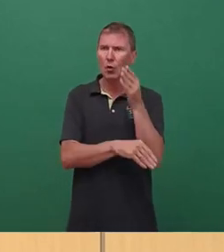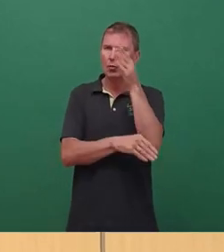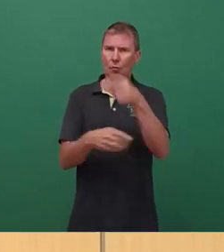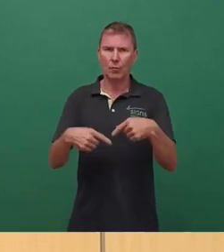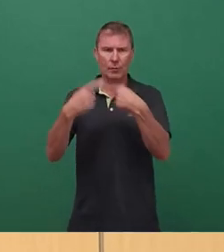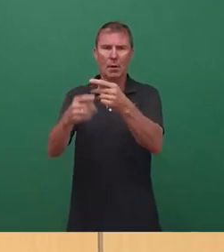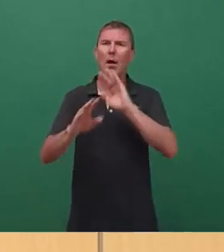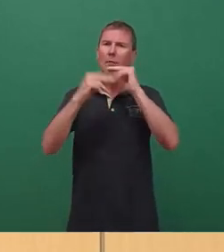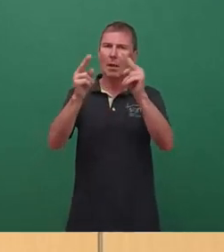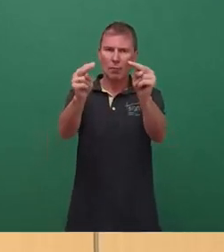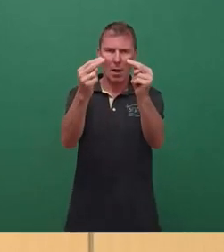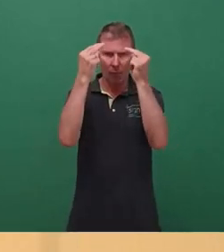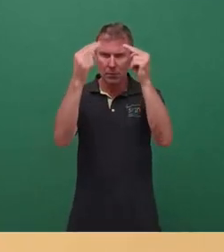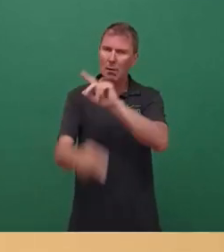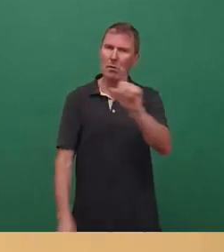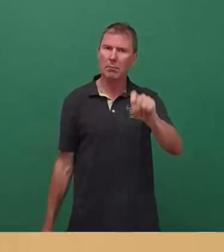Aufmerksamkeit. Bis dahin.